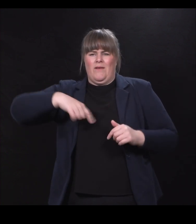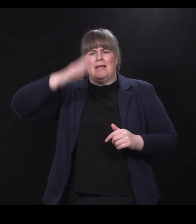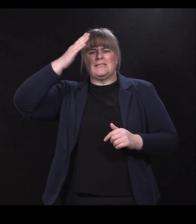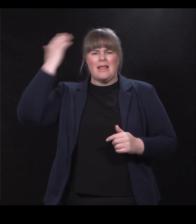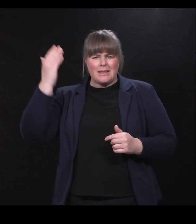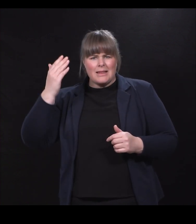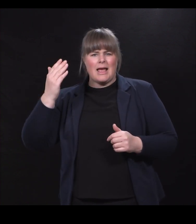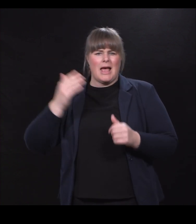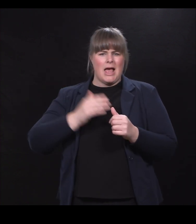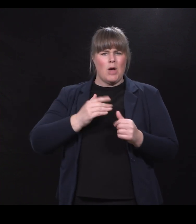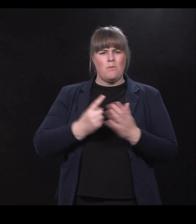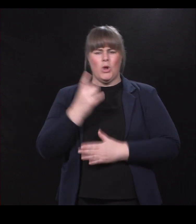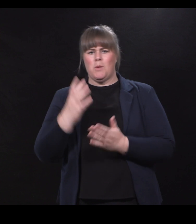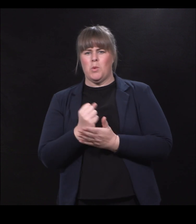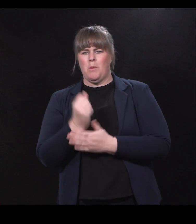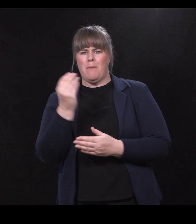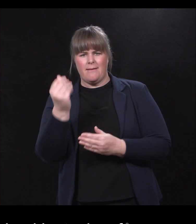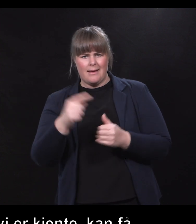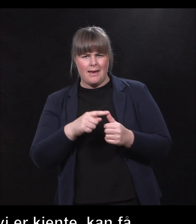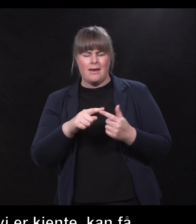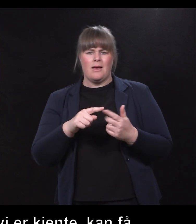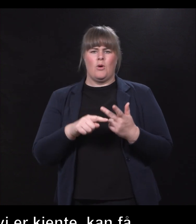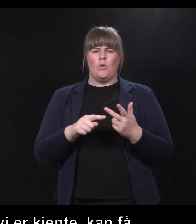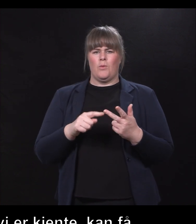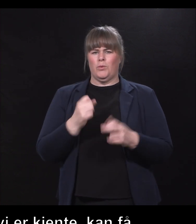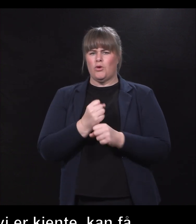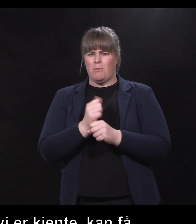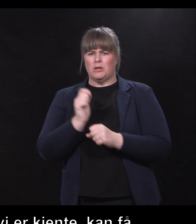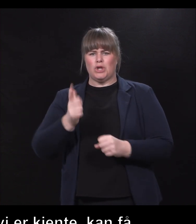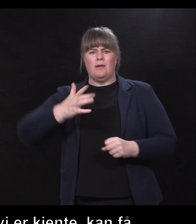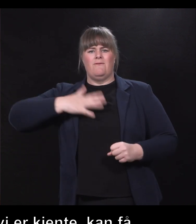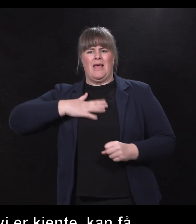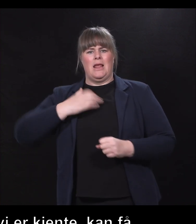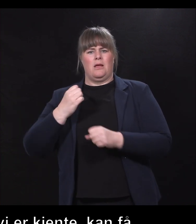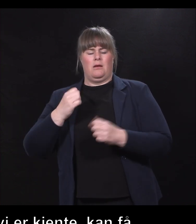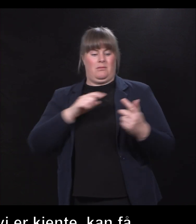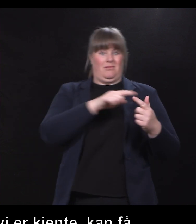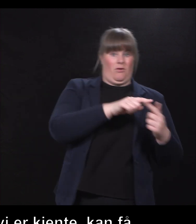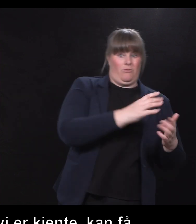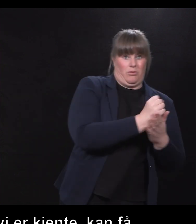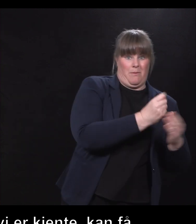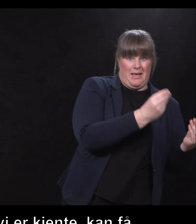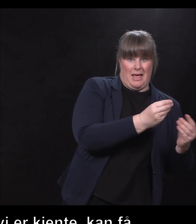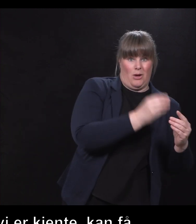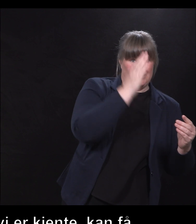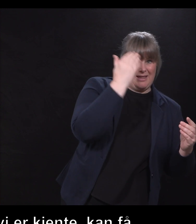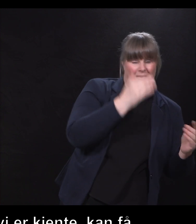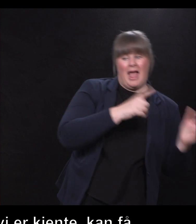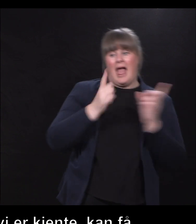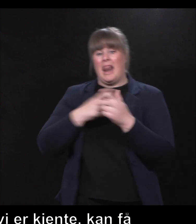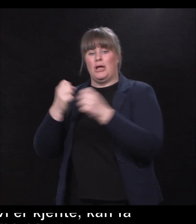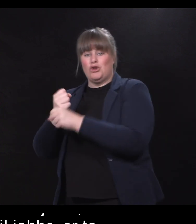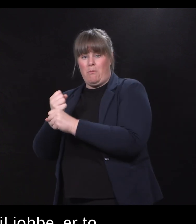penger ut av det, jeg kan tjene på det, og jobbe fordi du vil jobbe er to forskjellige ting, og man merker det ganske kjapt. Men